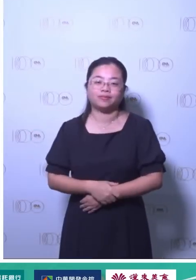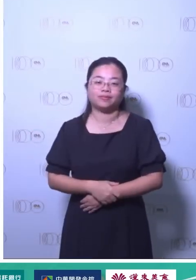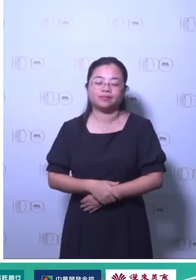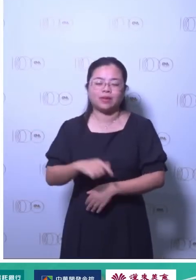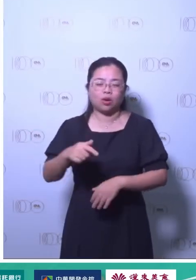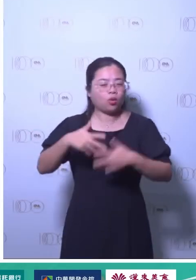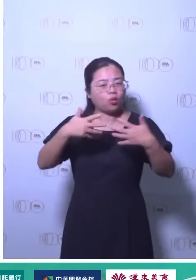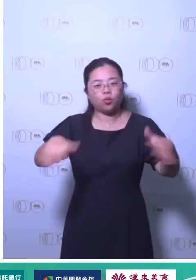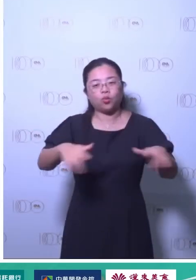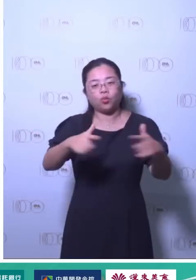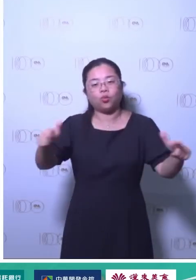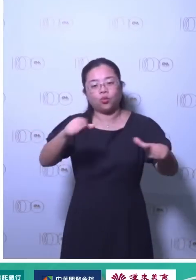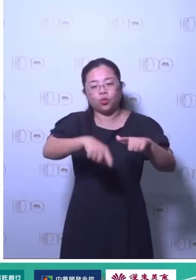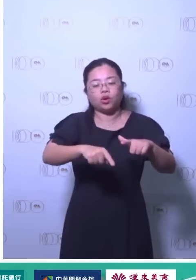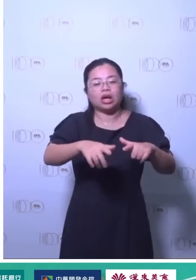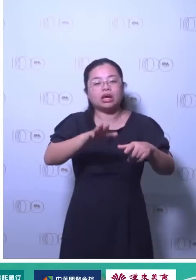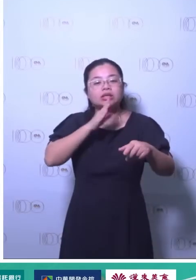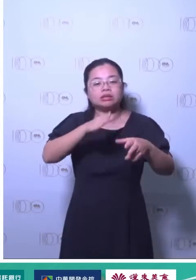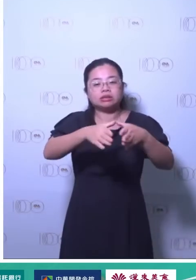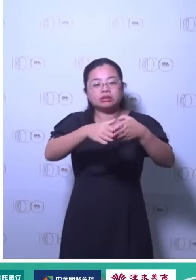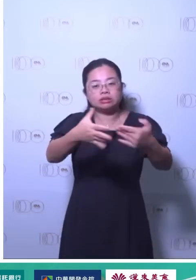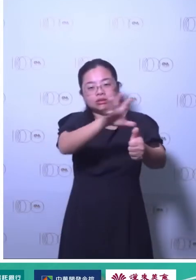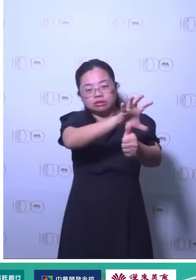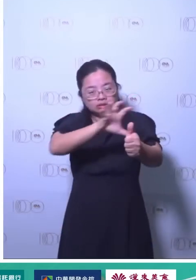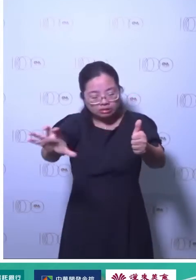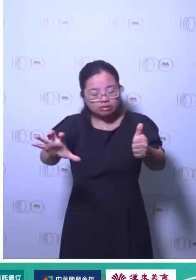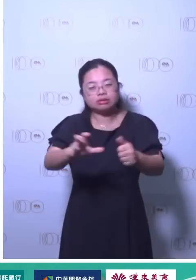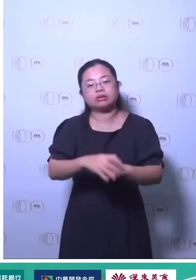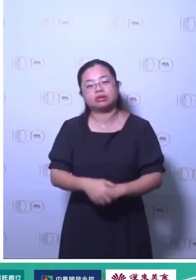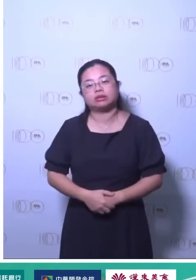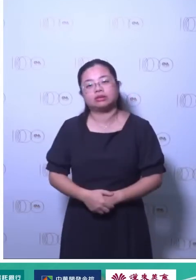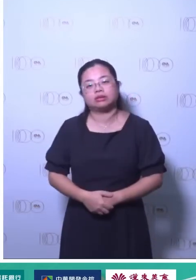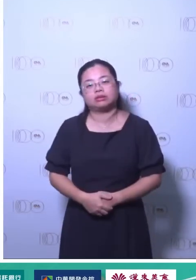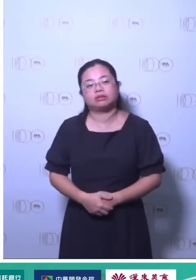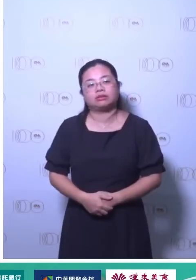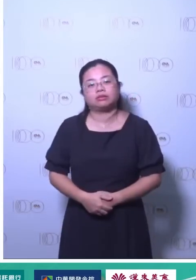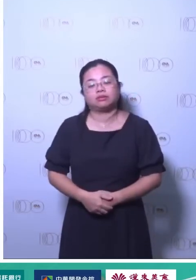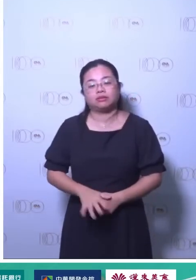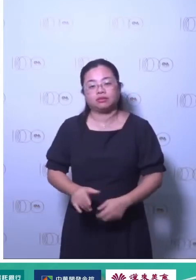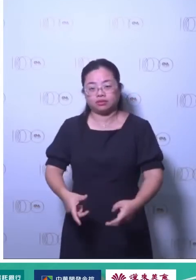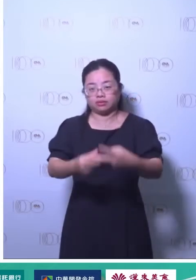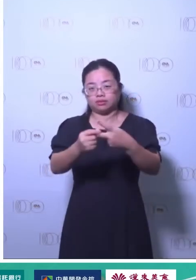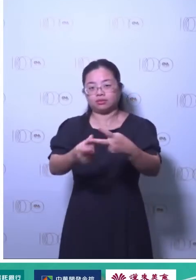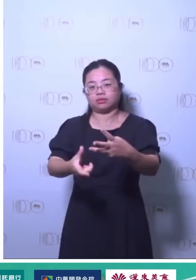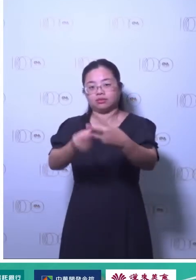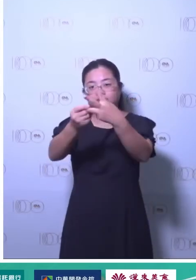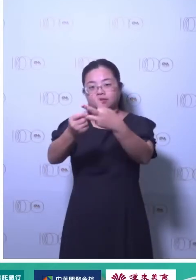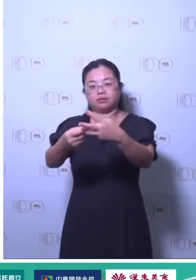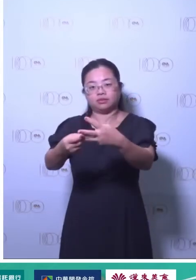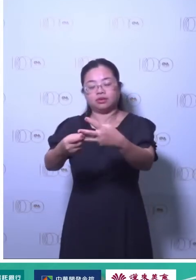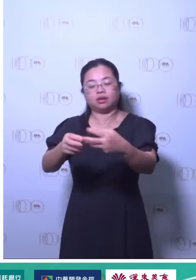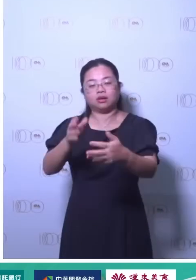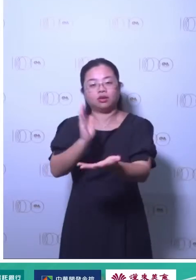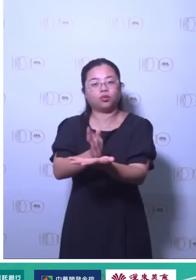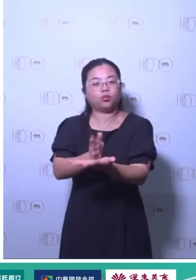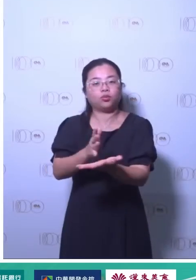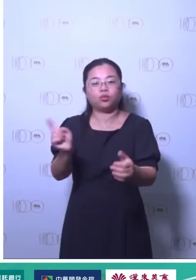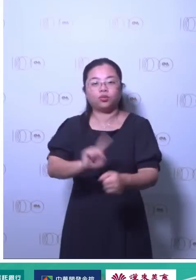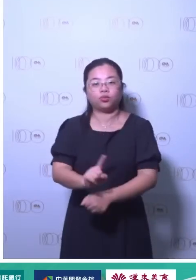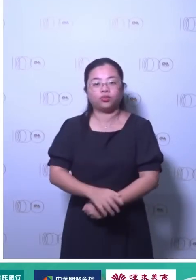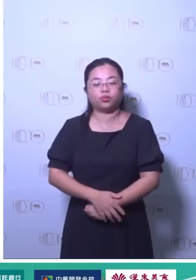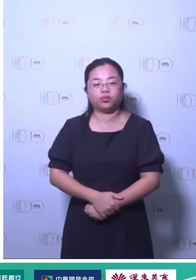拿什么证照上什么课一清二楚所以这本书的价值它是个工具书它的工具书的定位就是它先告诉你说